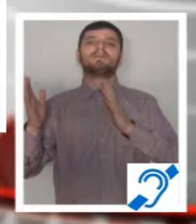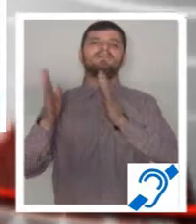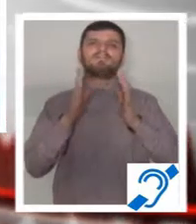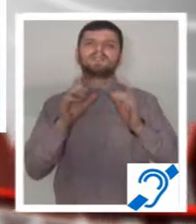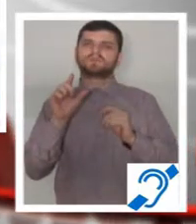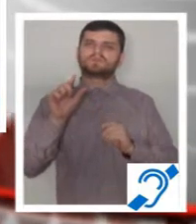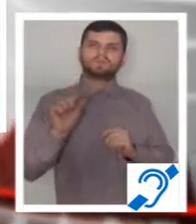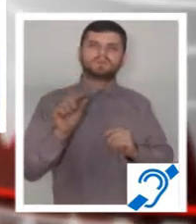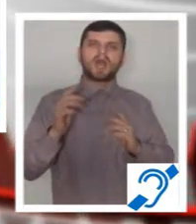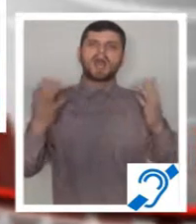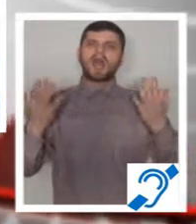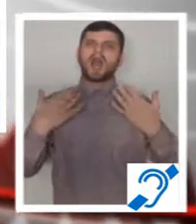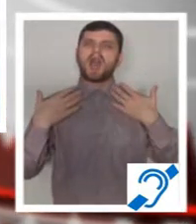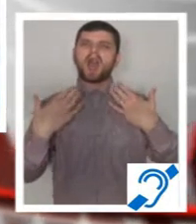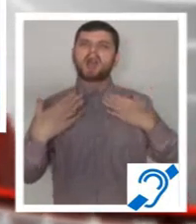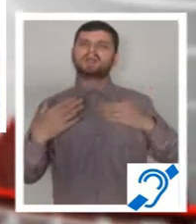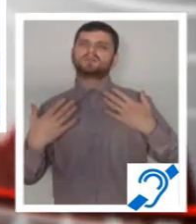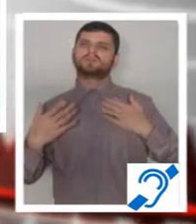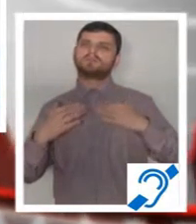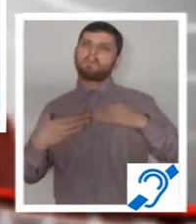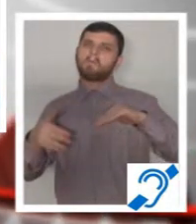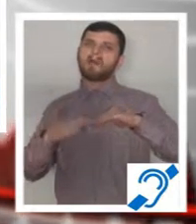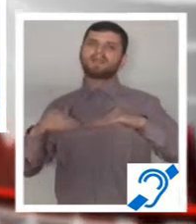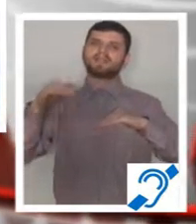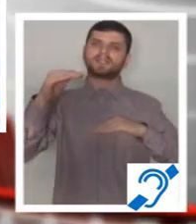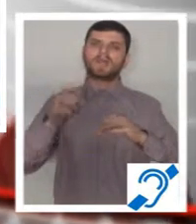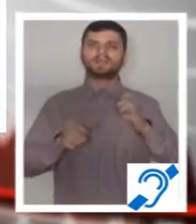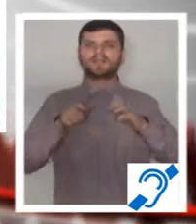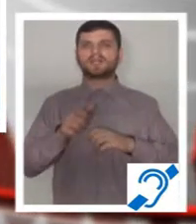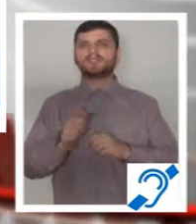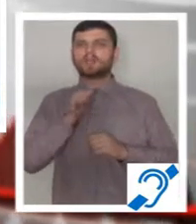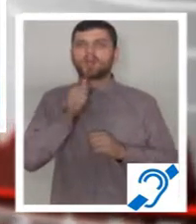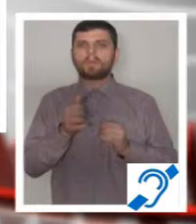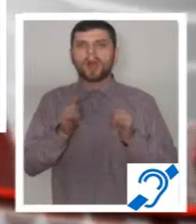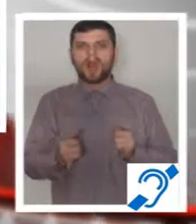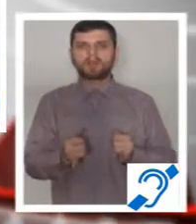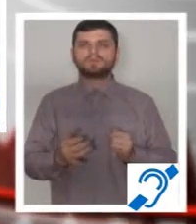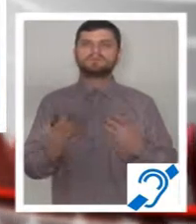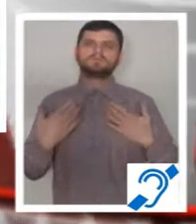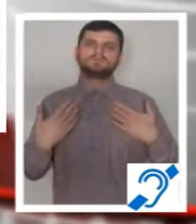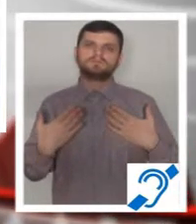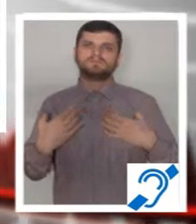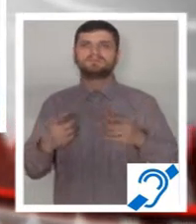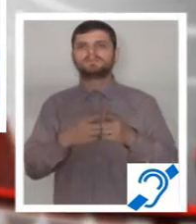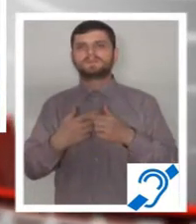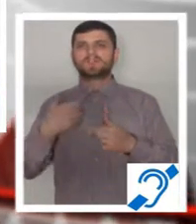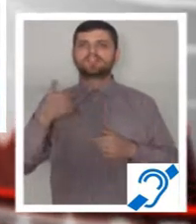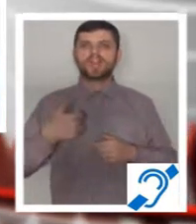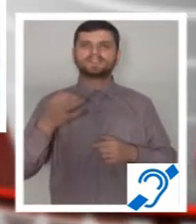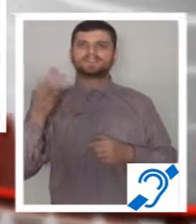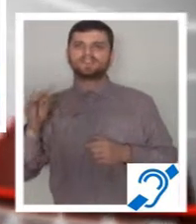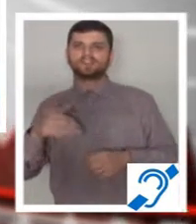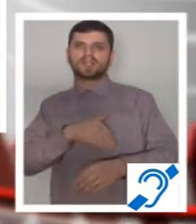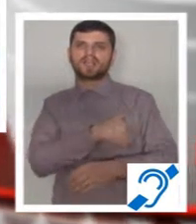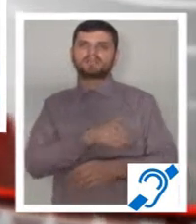moderat. Temperatura aerului puțin mai ridicată decât în mod normal la această dată va avea valori maxime cu prize între 6 și 10 grade